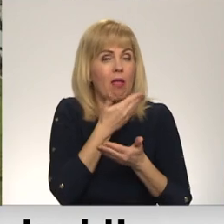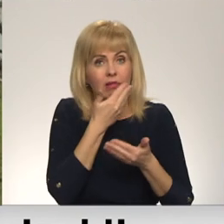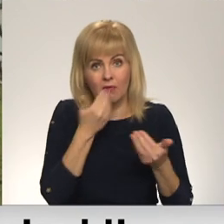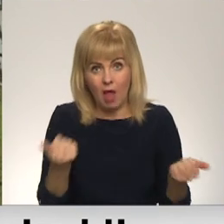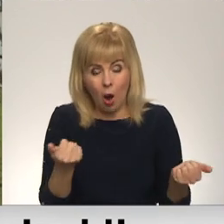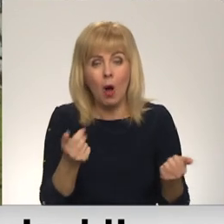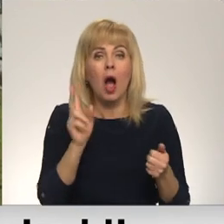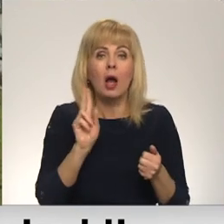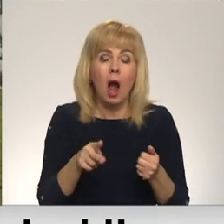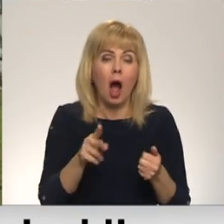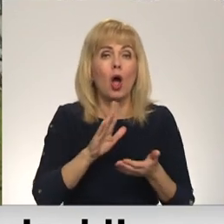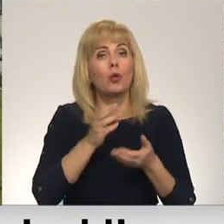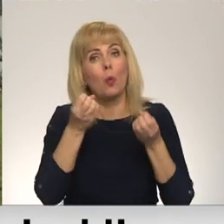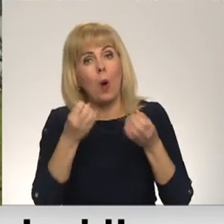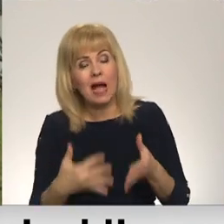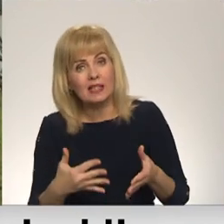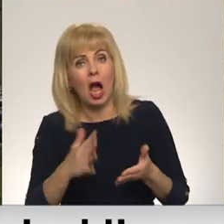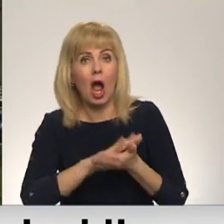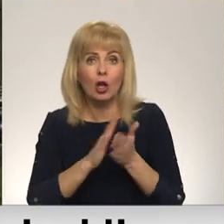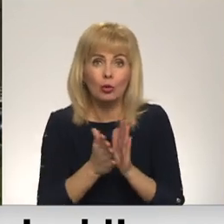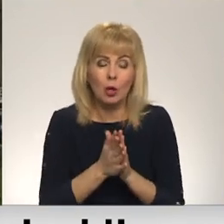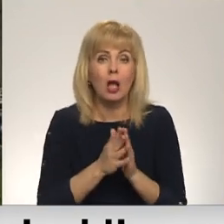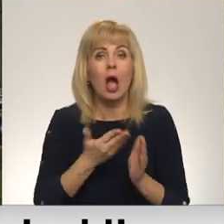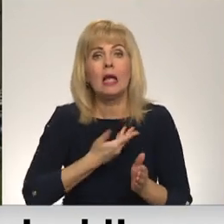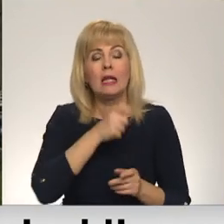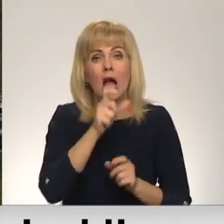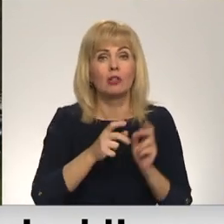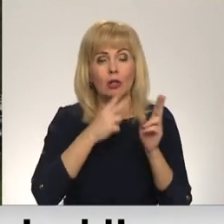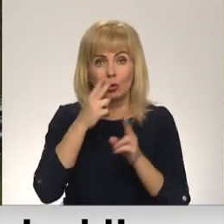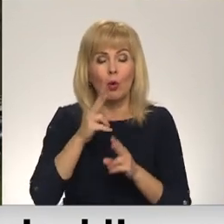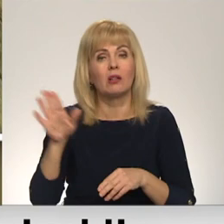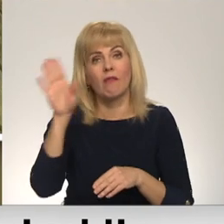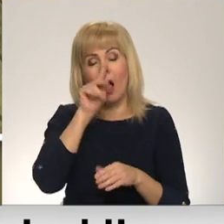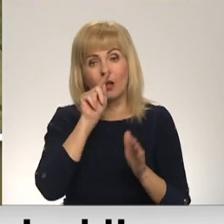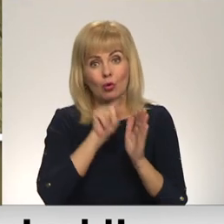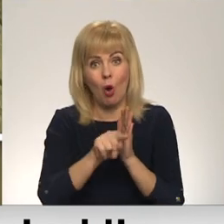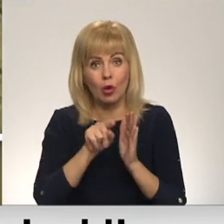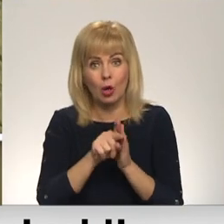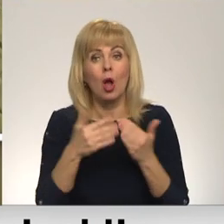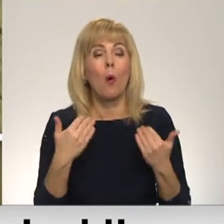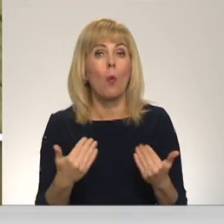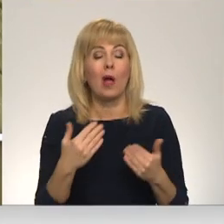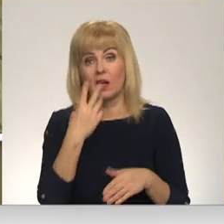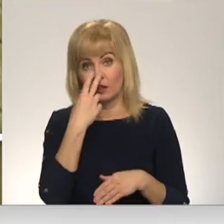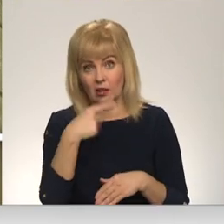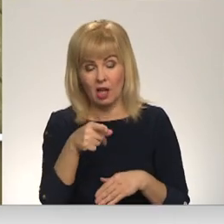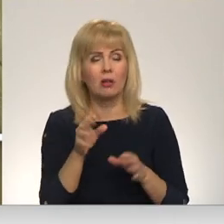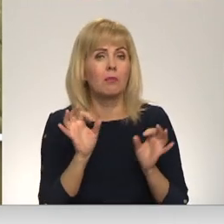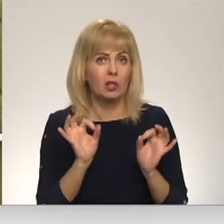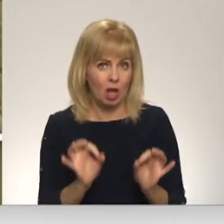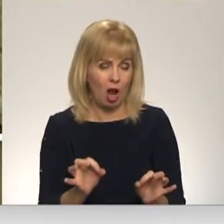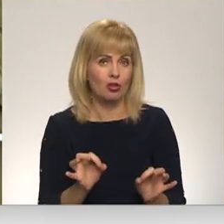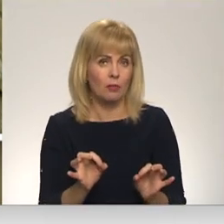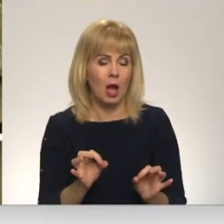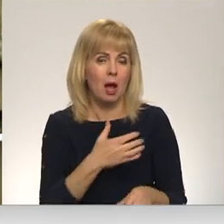Lai panāktu kādu virzību šajā situācijā, iedzīvotāja ir stūcība vērsās valsts kontrolē. Tas, ko mēs redzējām šajā gadījumā, ir tiešām, ka